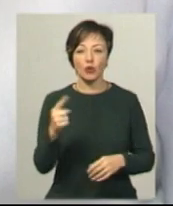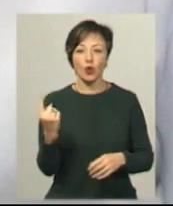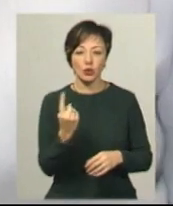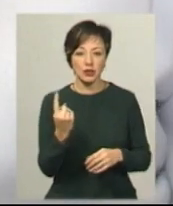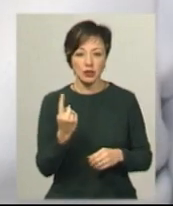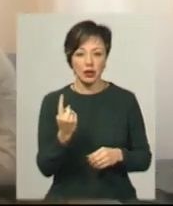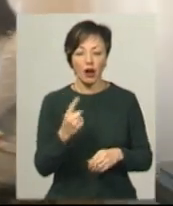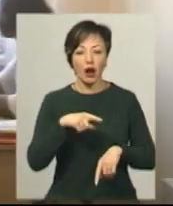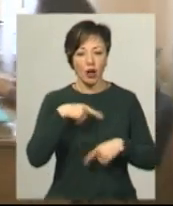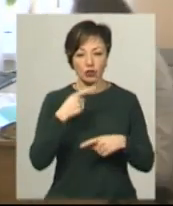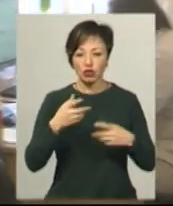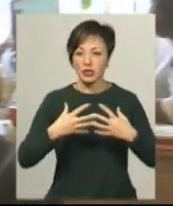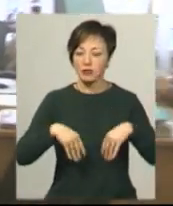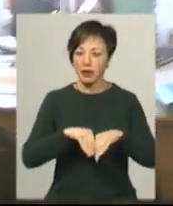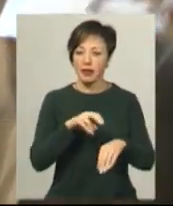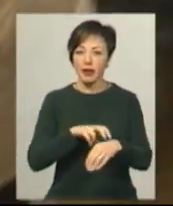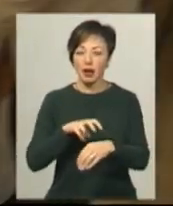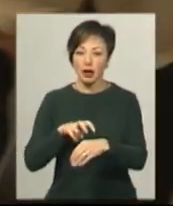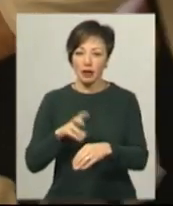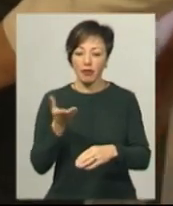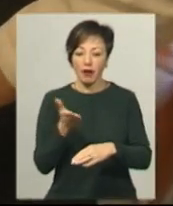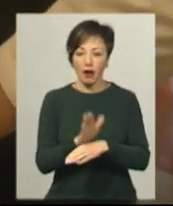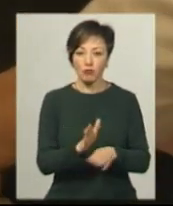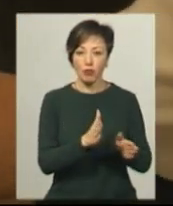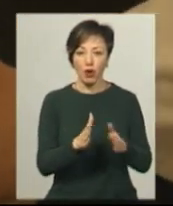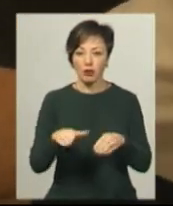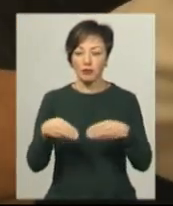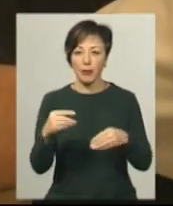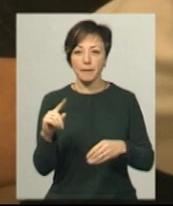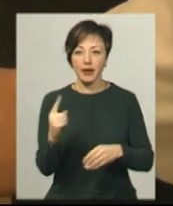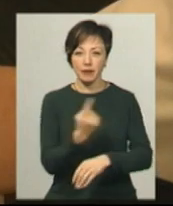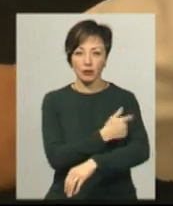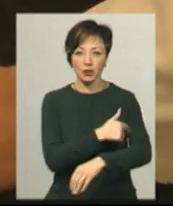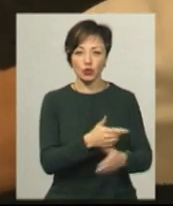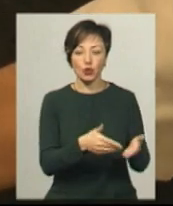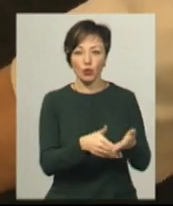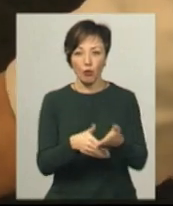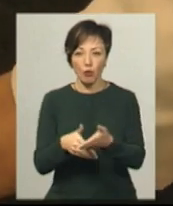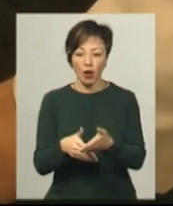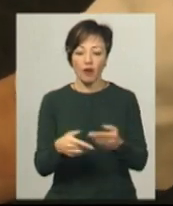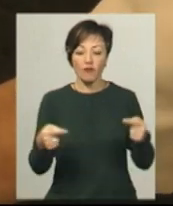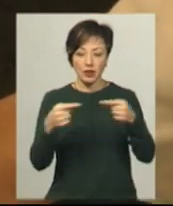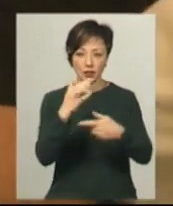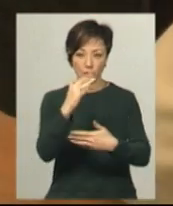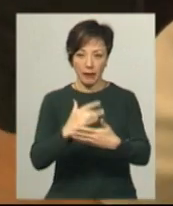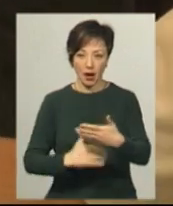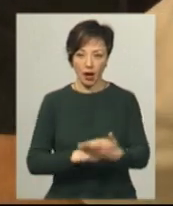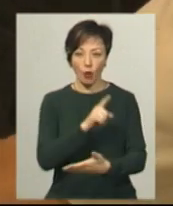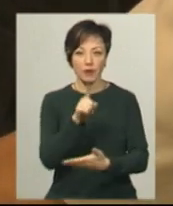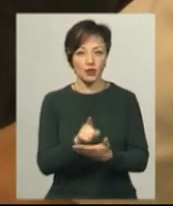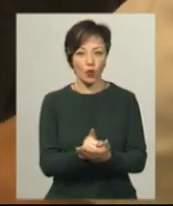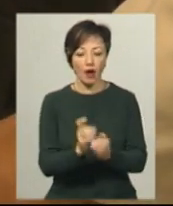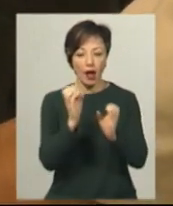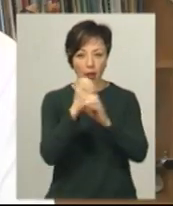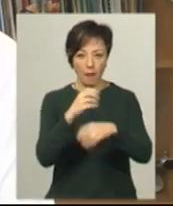Валентина Гесаль каже, сімейні лікарі керуються наказом про порядок надання первинної медичної допомоги, якому визначено перелік обов'язкових